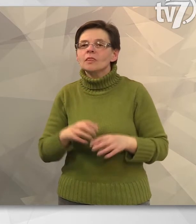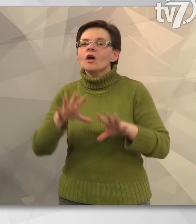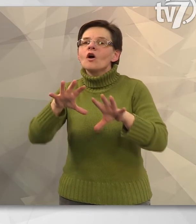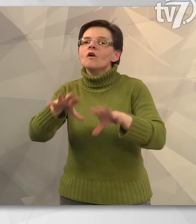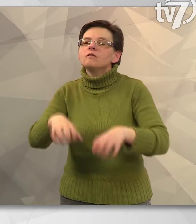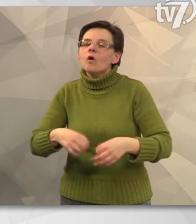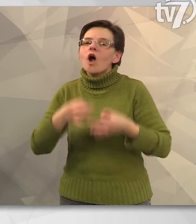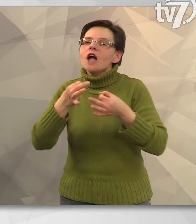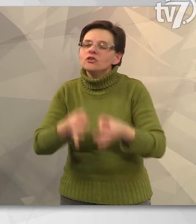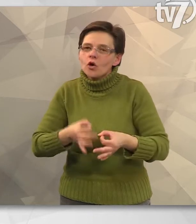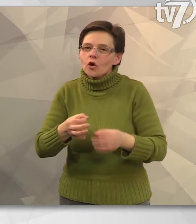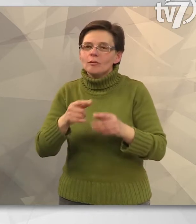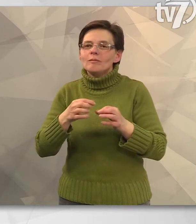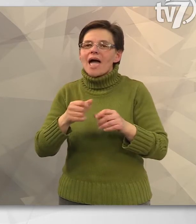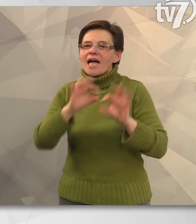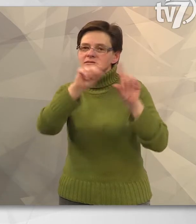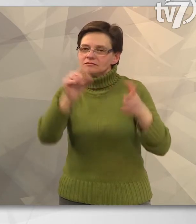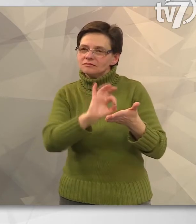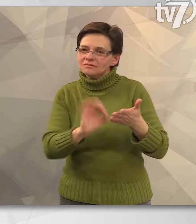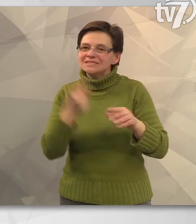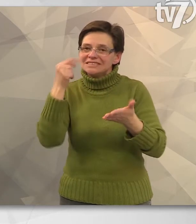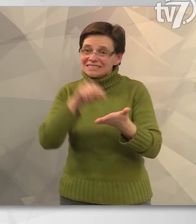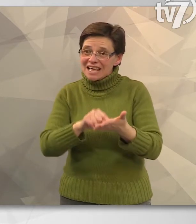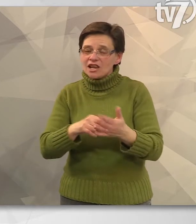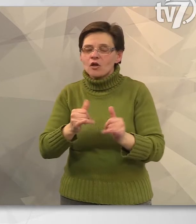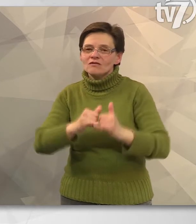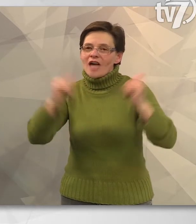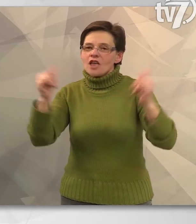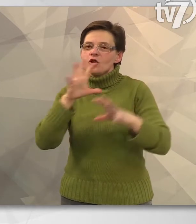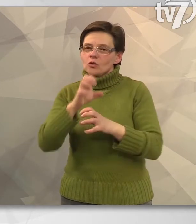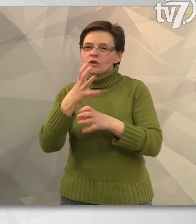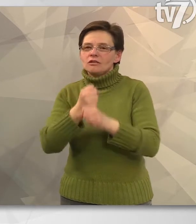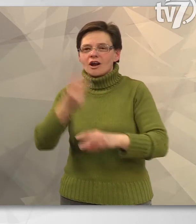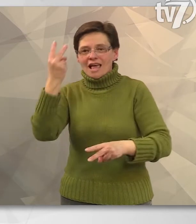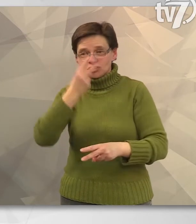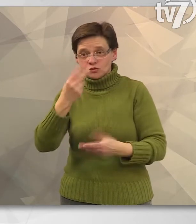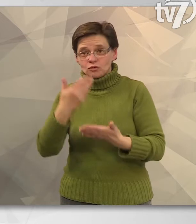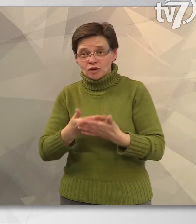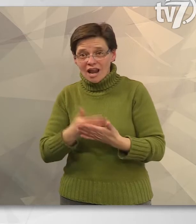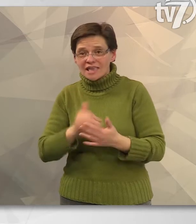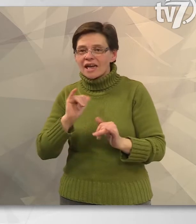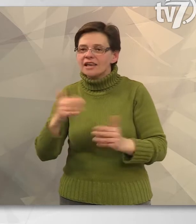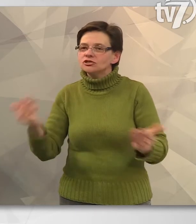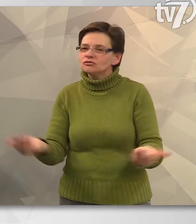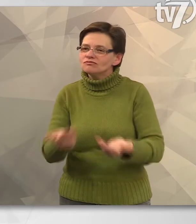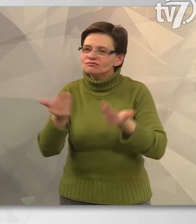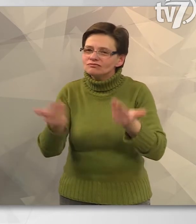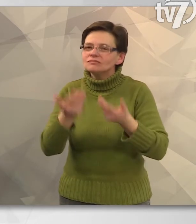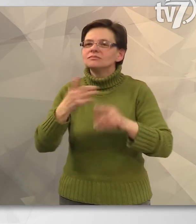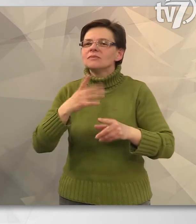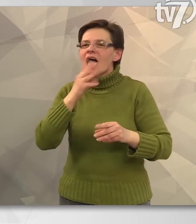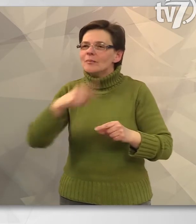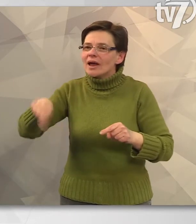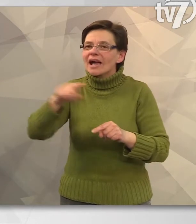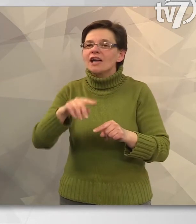A fogadj örökbe útmutató célja, hogy fejlesz-e a hazai állattartási kultúrát. Egyúttal arra is ösztönzi a felelős